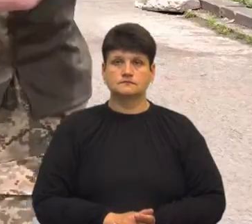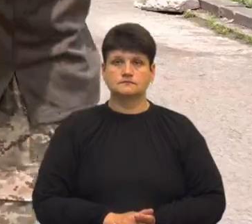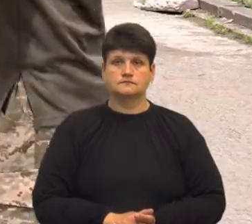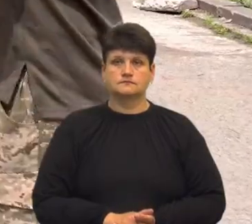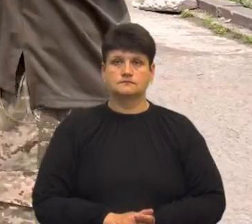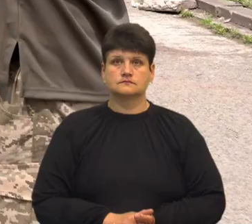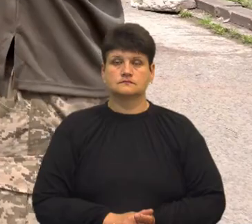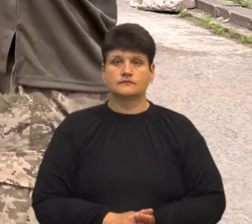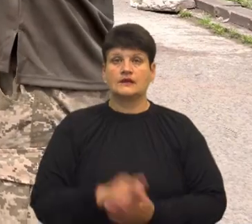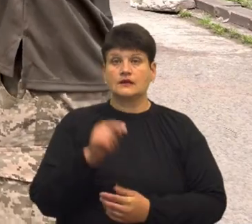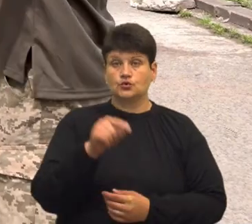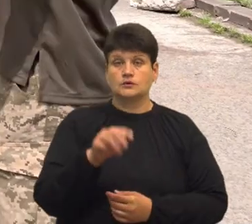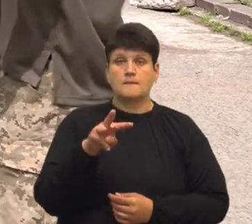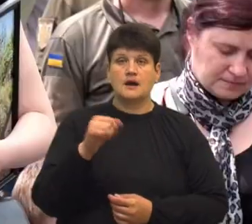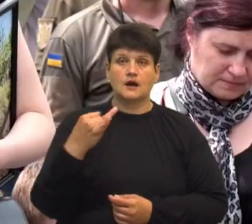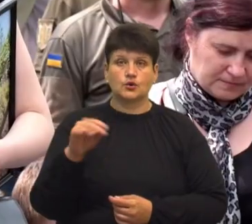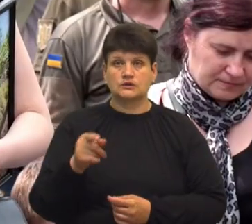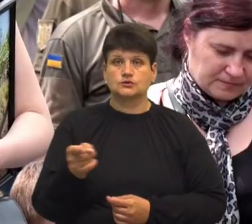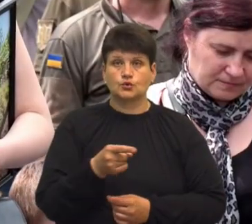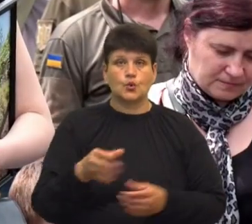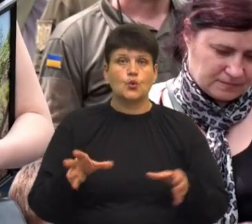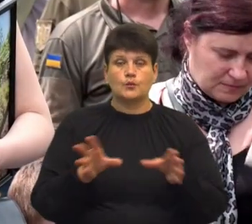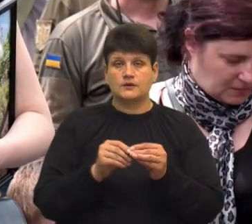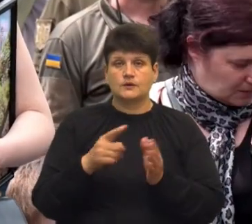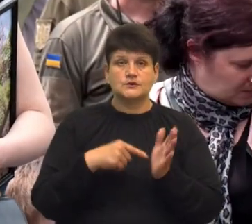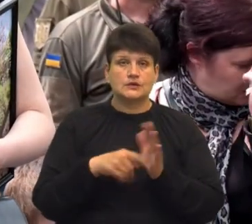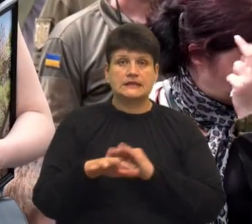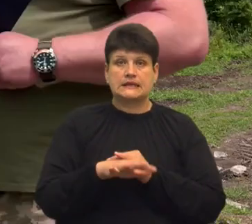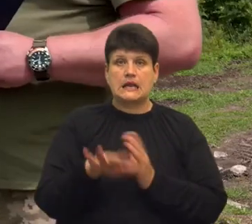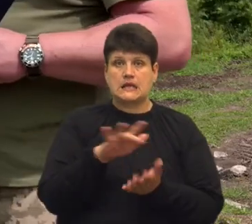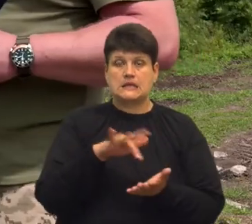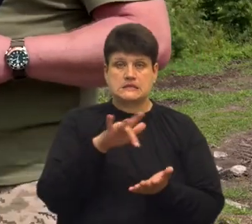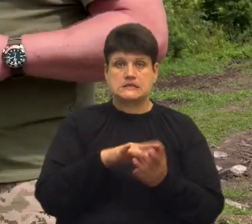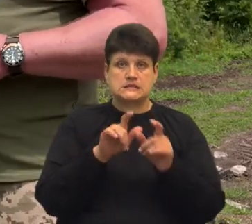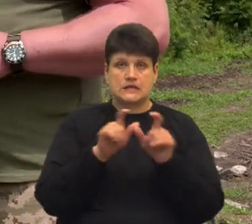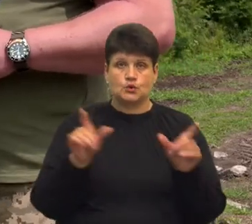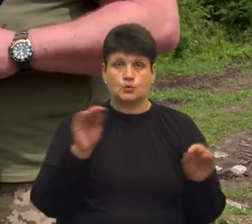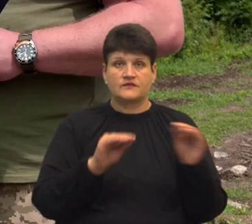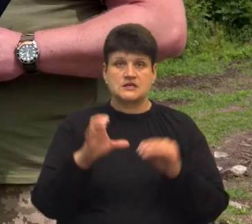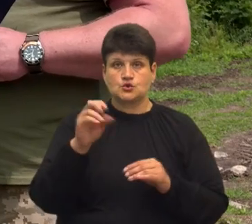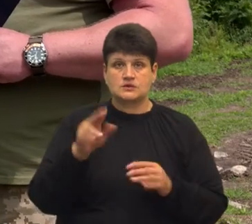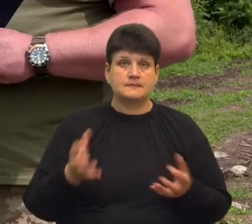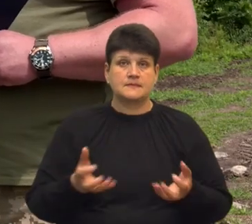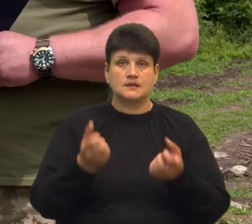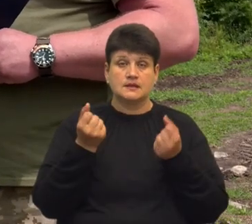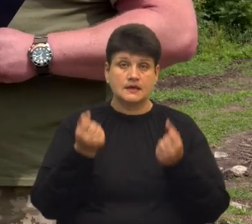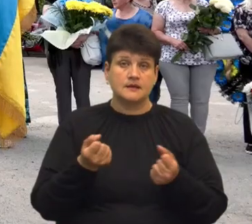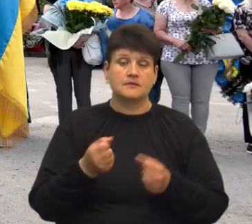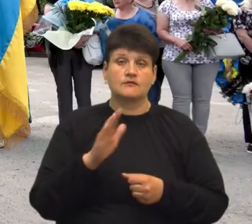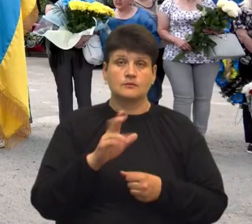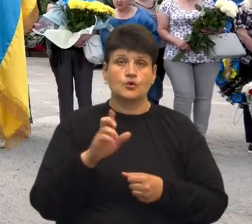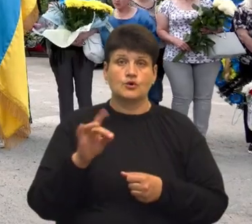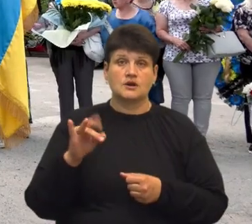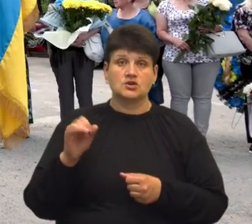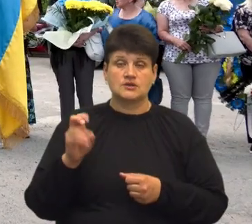Тут майор Тернопільського об'єднаного міського територіального центру комплектування та соціальної підтримки Володимир Борущак розповів,